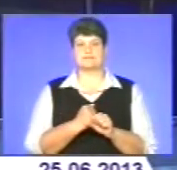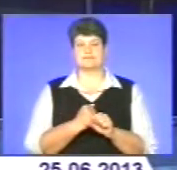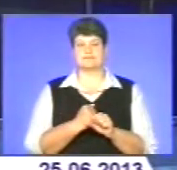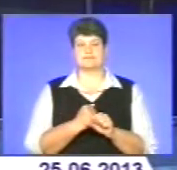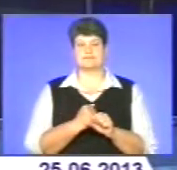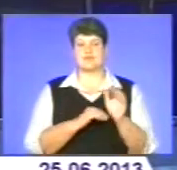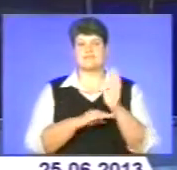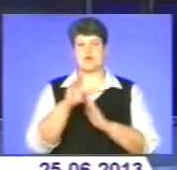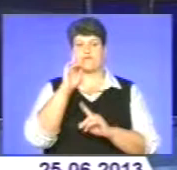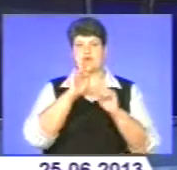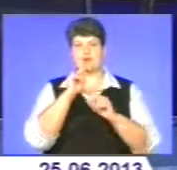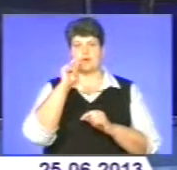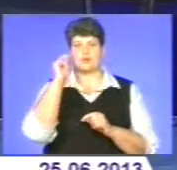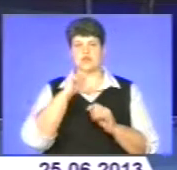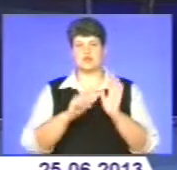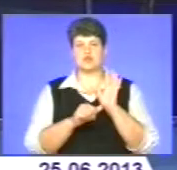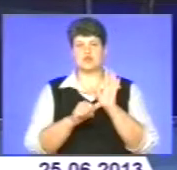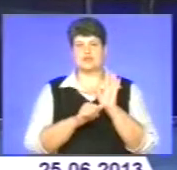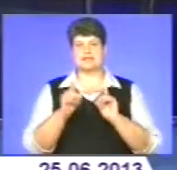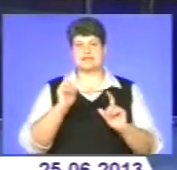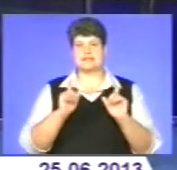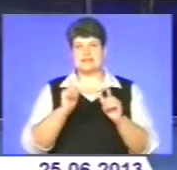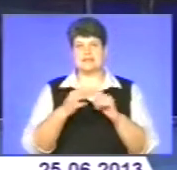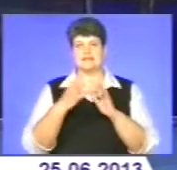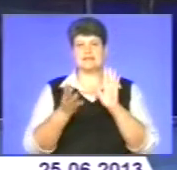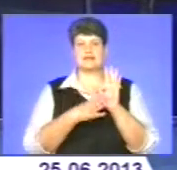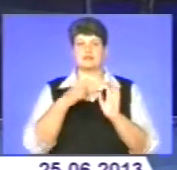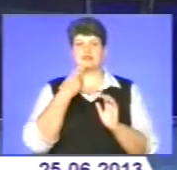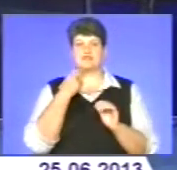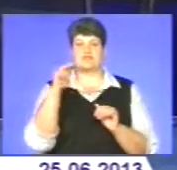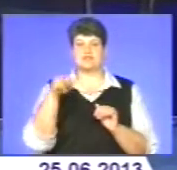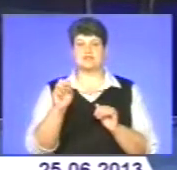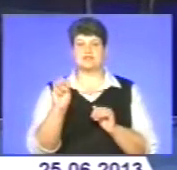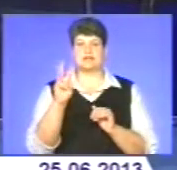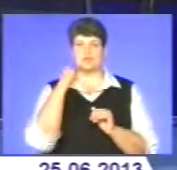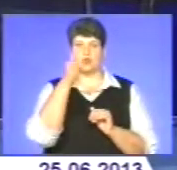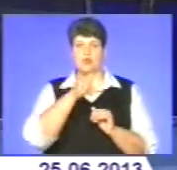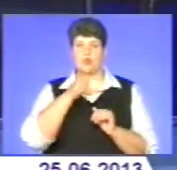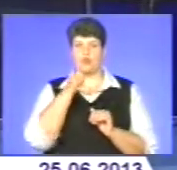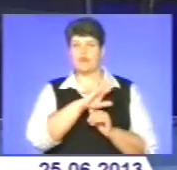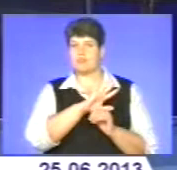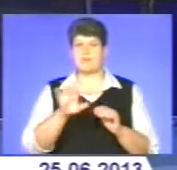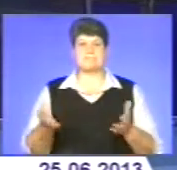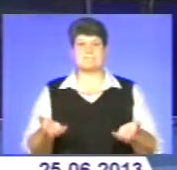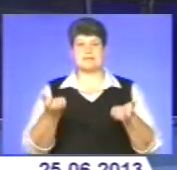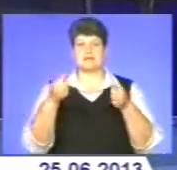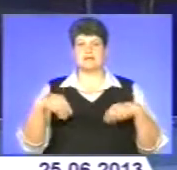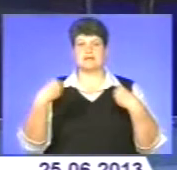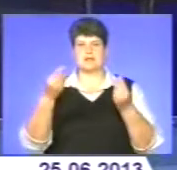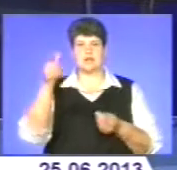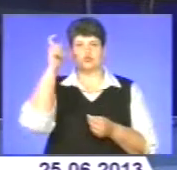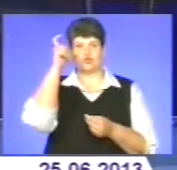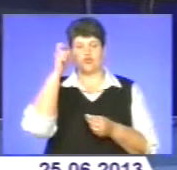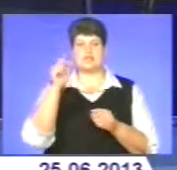Верховна Рада України на шостій сесії 19 червня 2013 року не підтримала надання чердкову